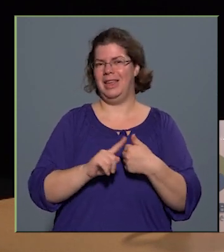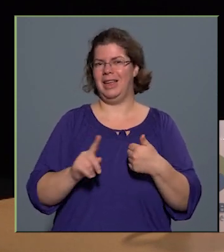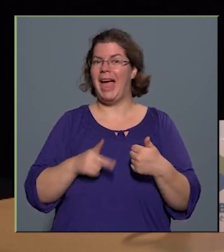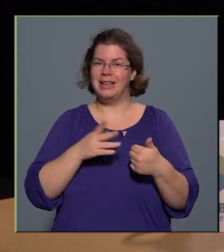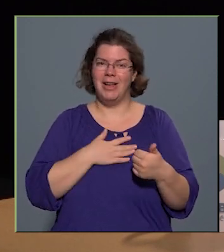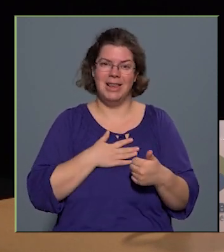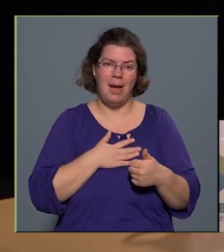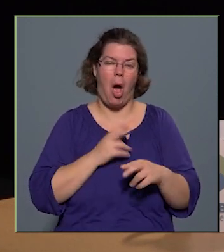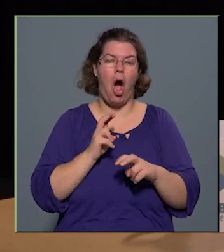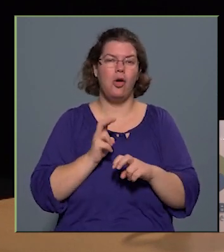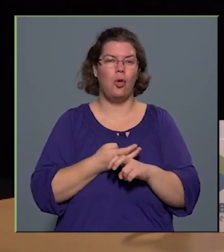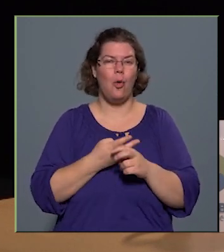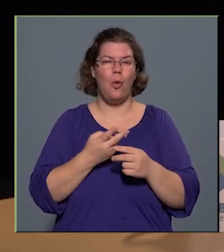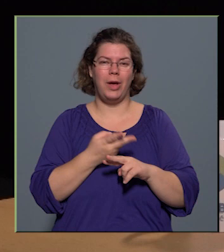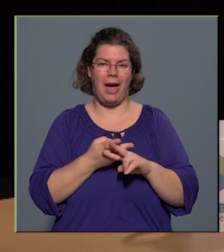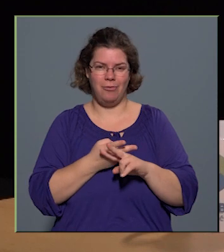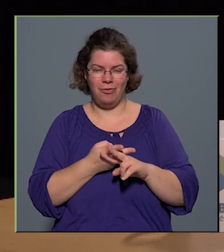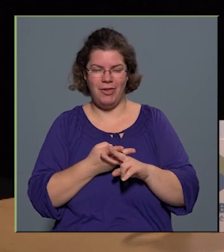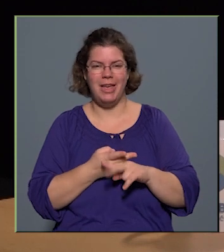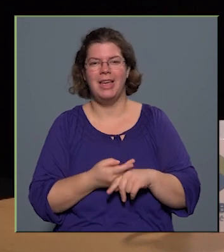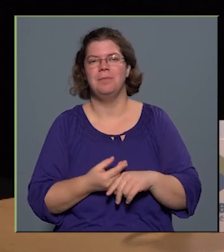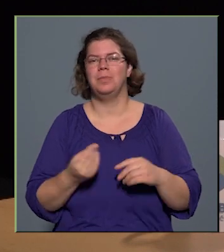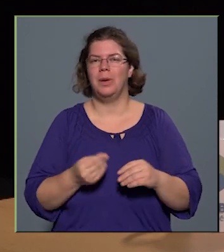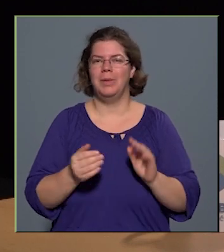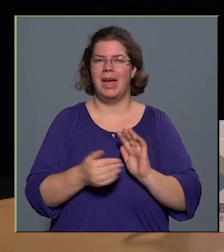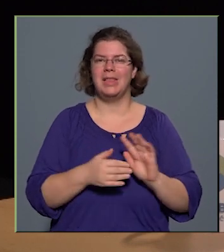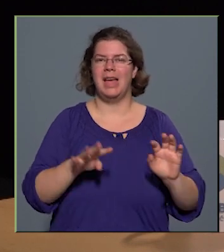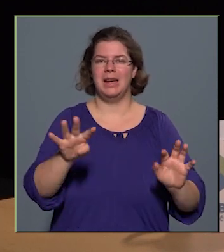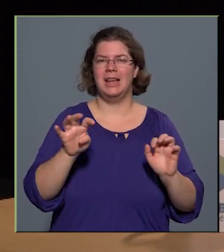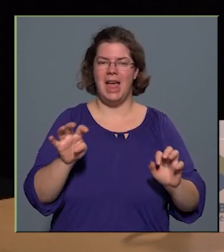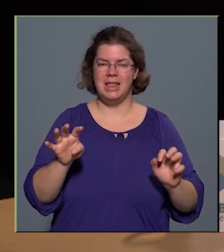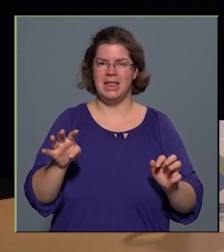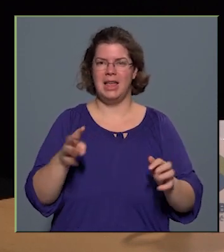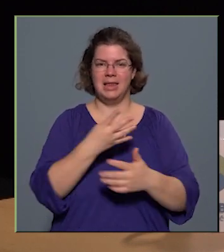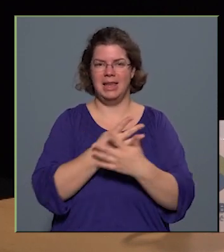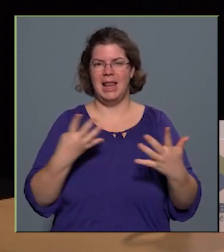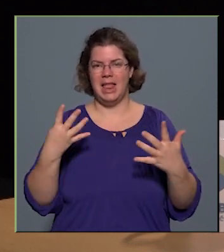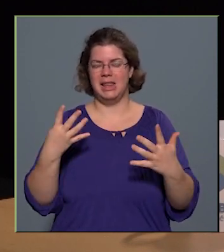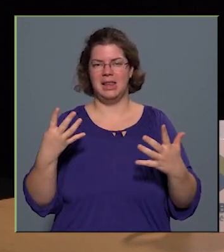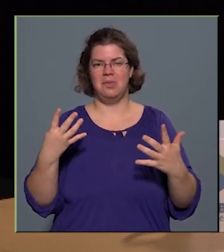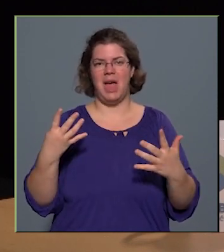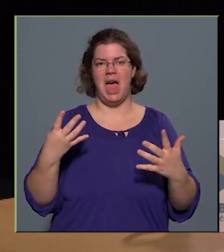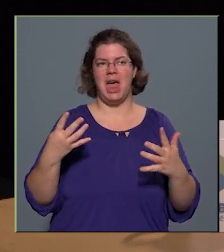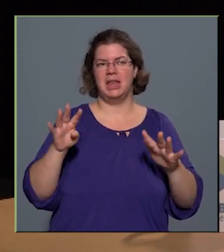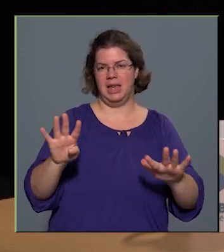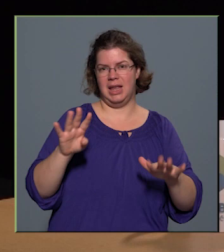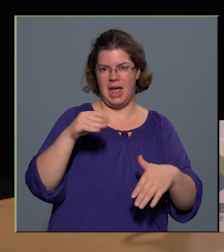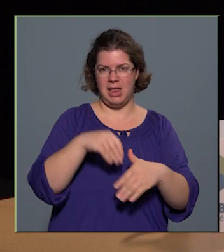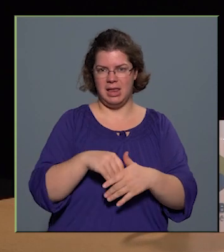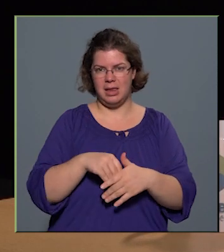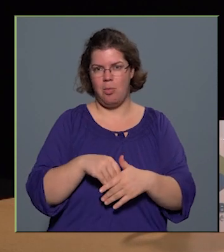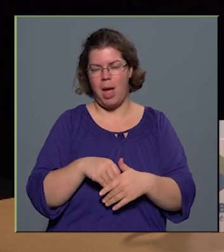kedvencem, a Kőkafé, ami 1999-ben